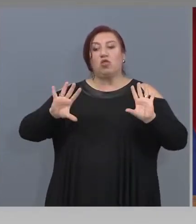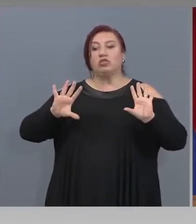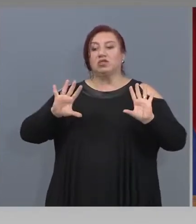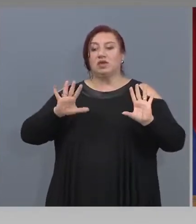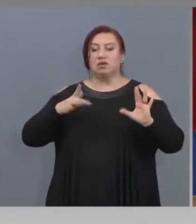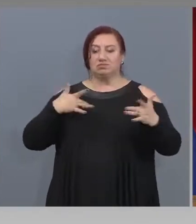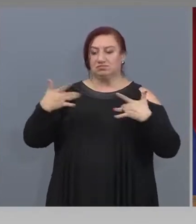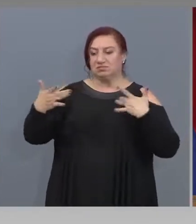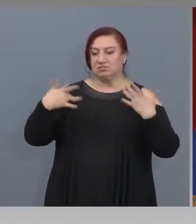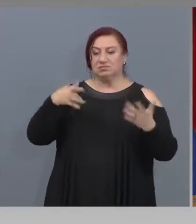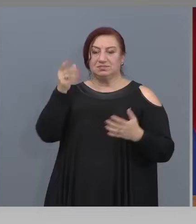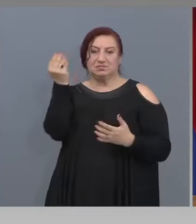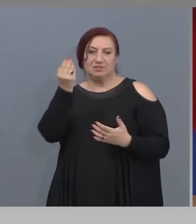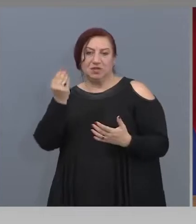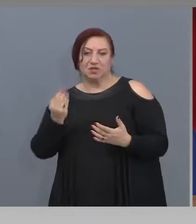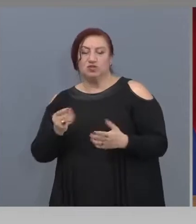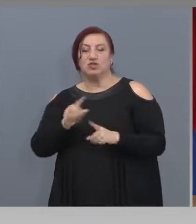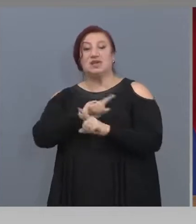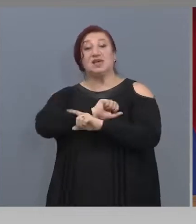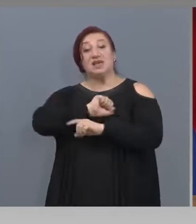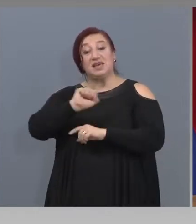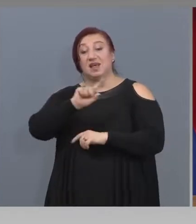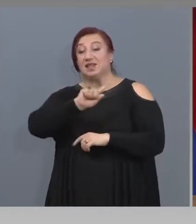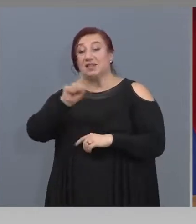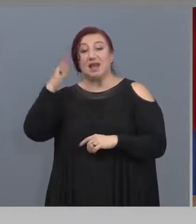неправитостени организации.